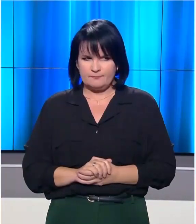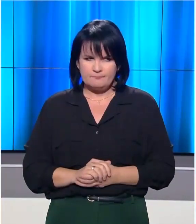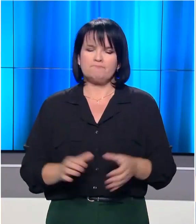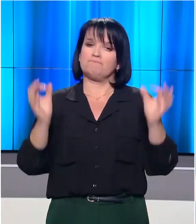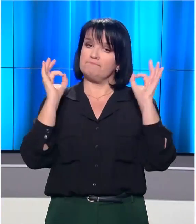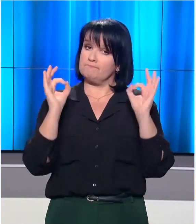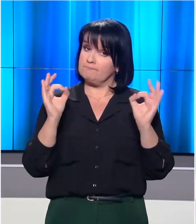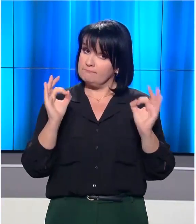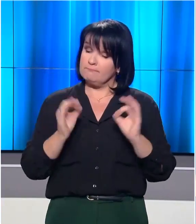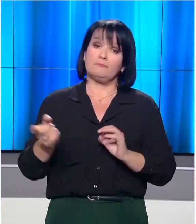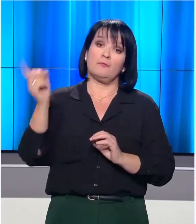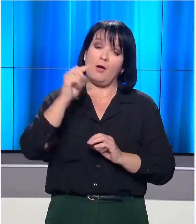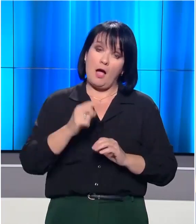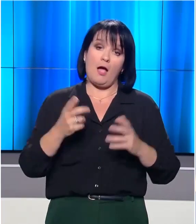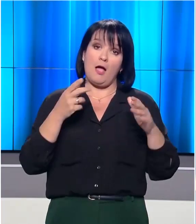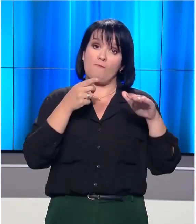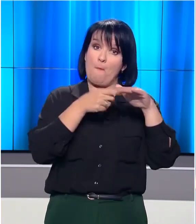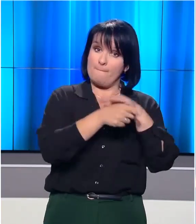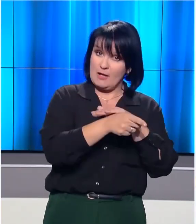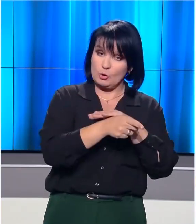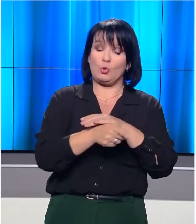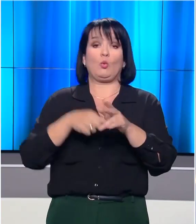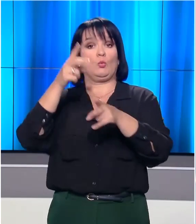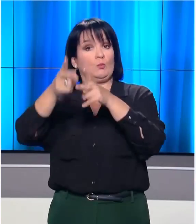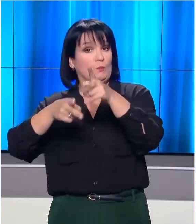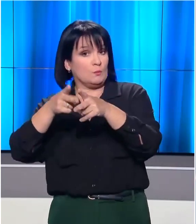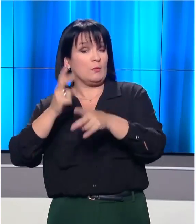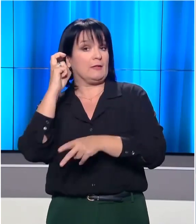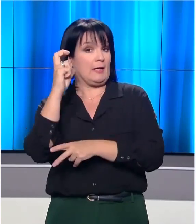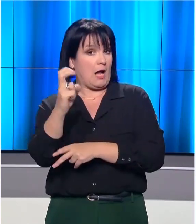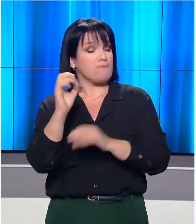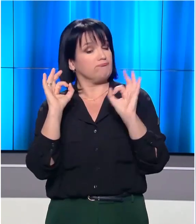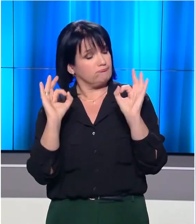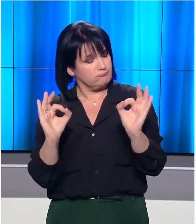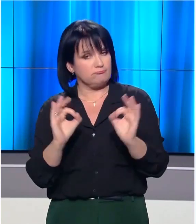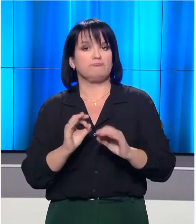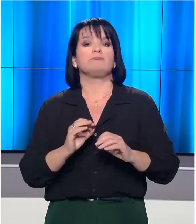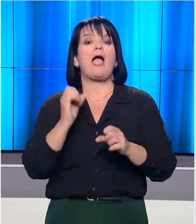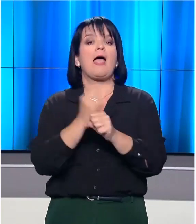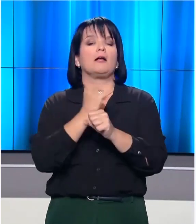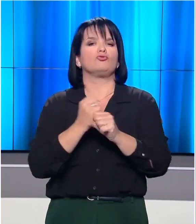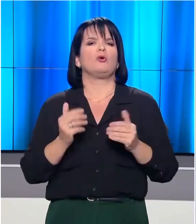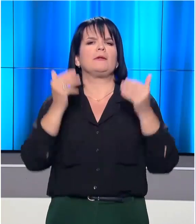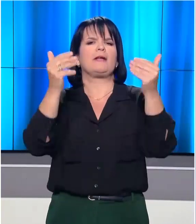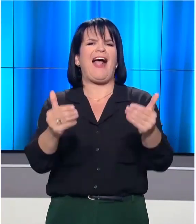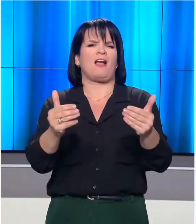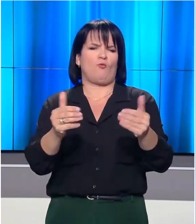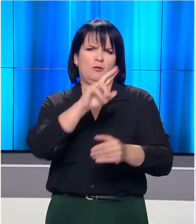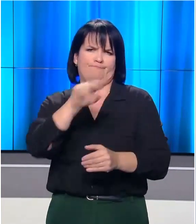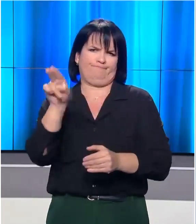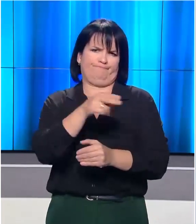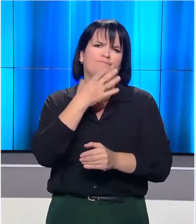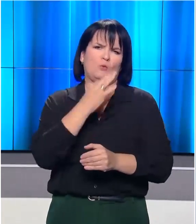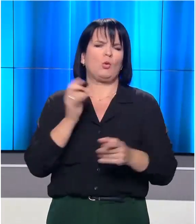Κανονικά θα κυκλοφορήσουν αύριο οι σειρμοί του Μετρό, του Ηλεκτρικού και του Τραμ. Οι εργαζόμενοι ανέστηλαν τις τάσεις εργασίες που είχαν εξαγγείλει